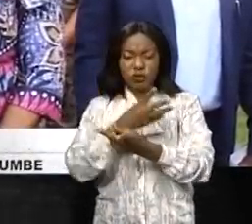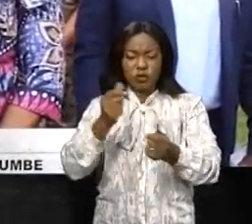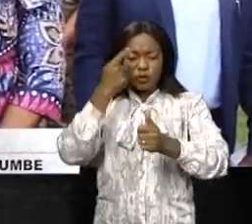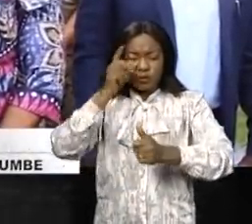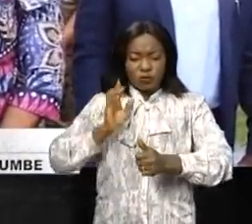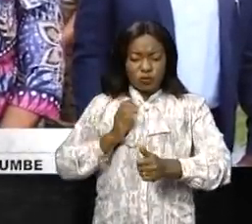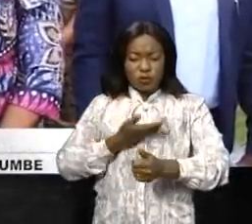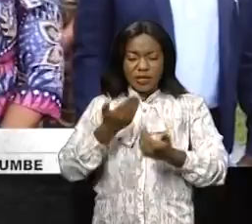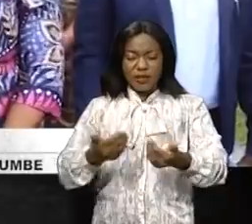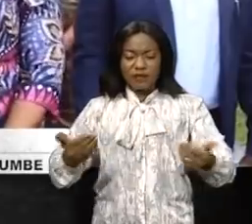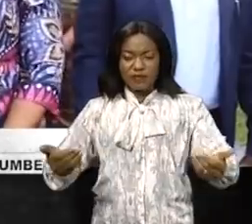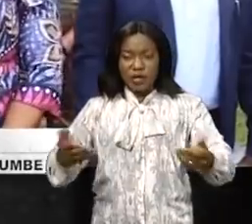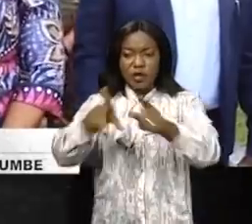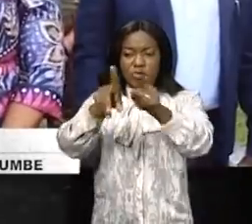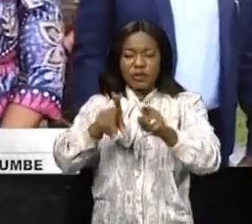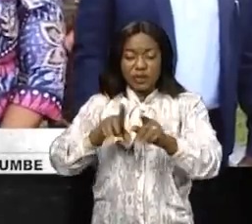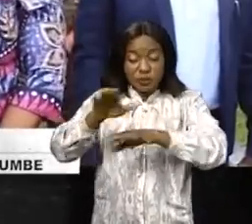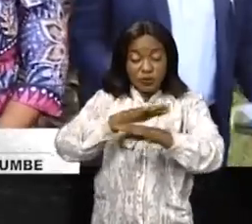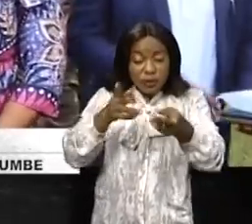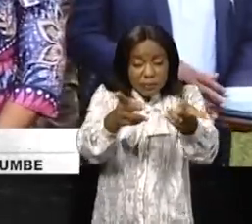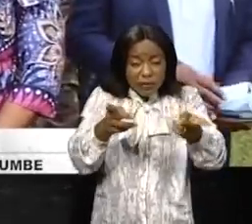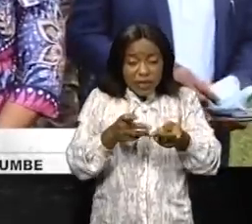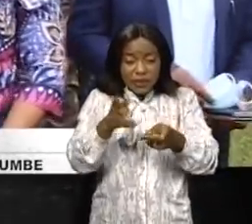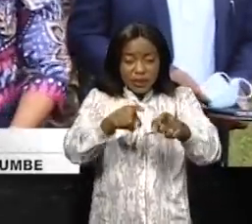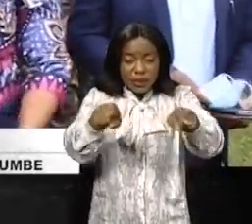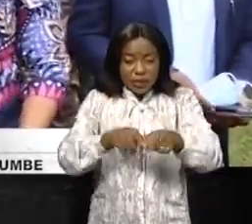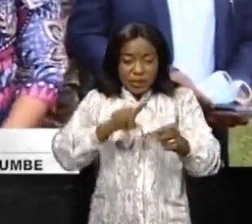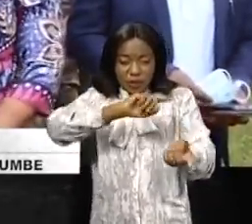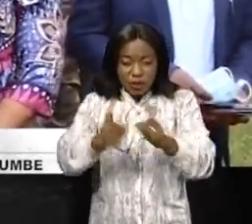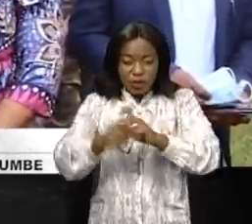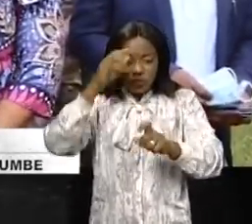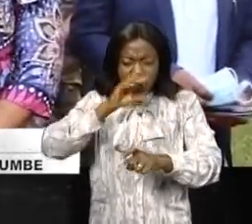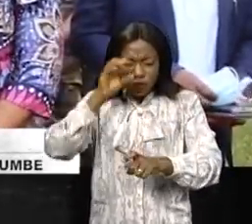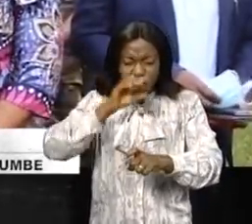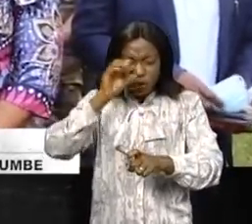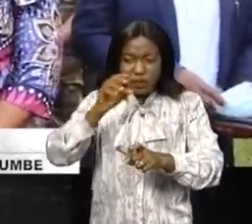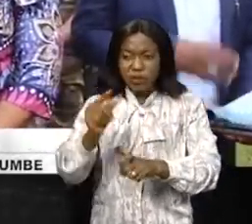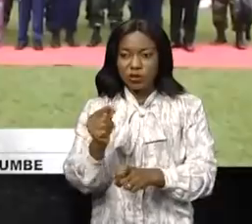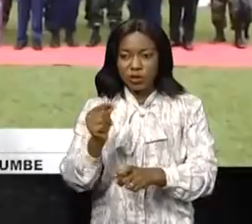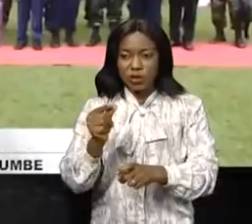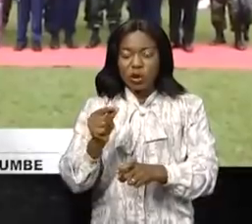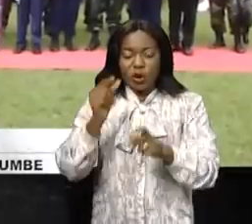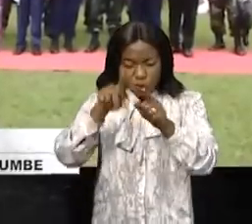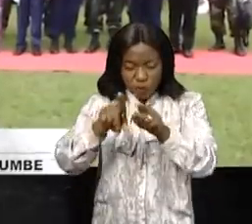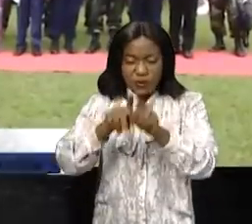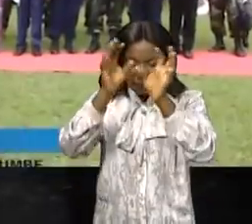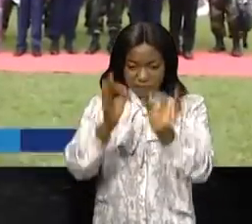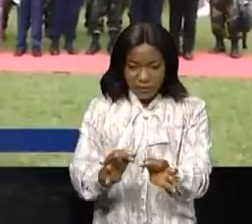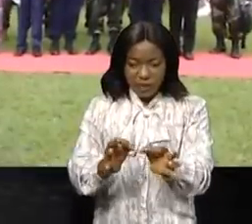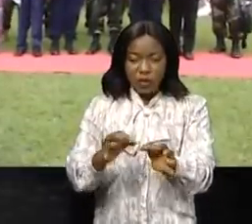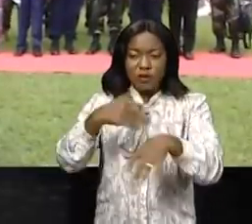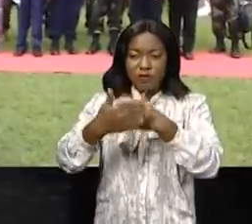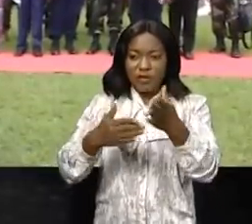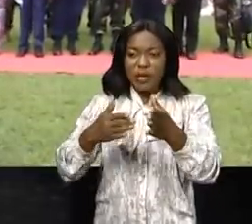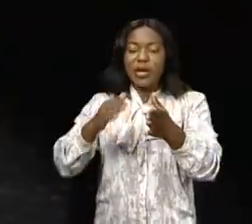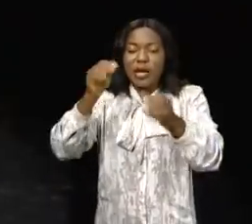enfants, les craiseurs qui sont sur les sites dans la conversion ou les laisser dans l'artisanat, mais le faire